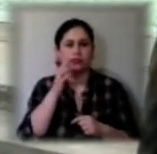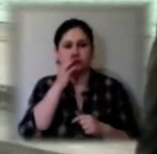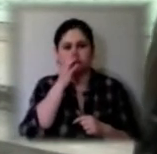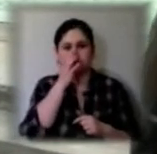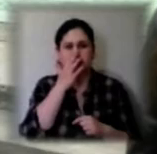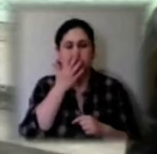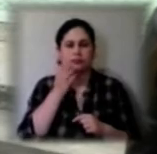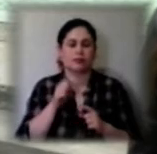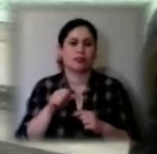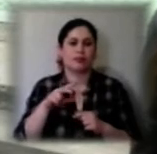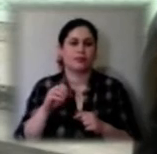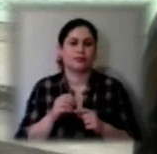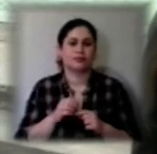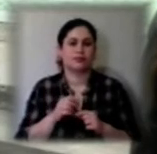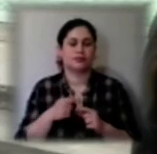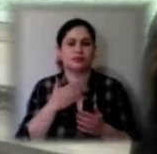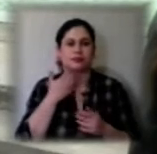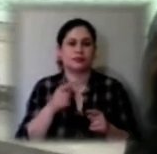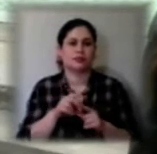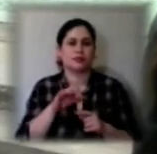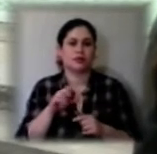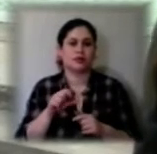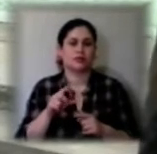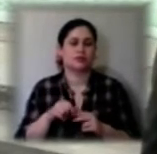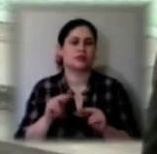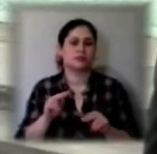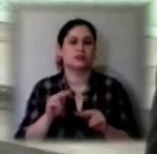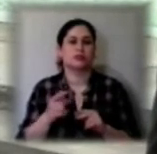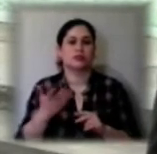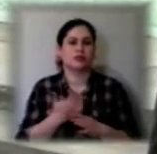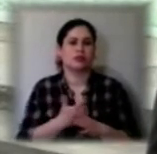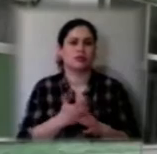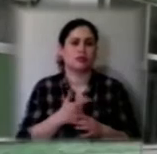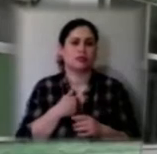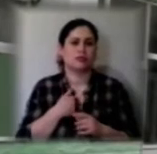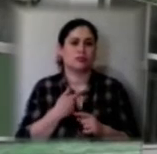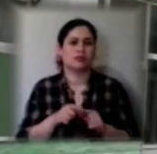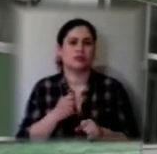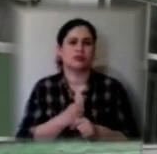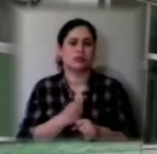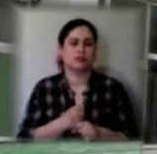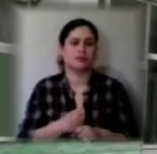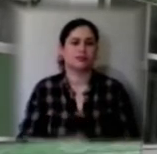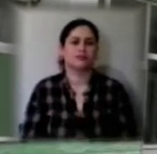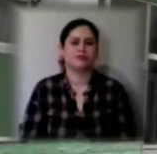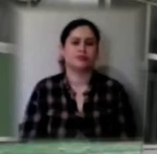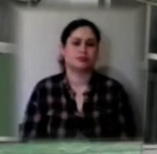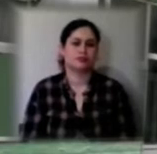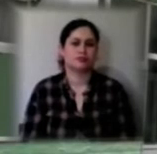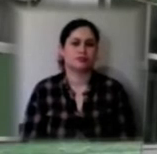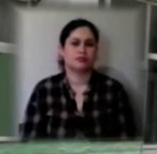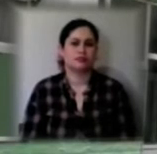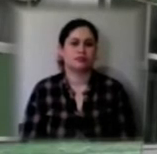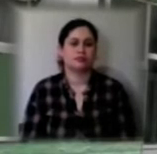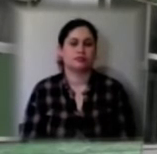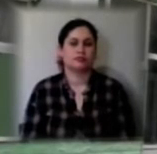немає підказок вчителів, які допомагали б нам це зробити. Анатон, Владислав Купрєєв. Новини на